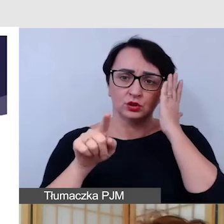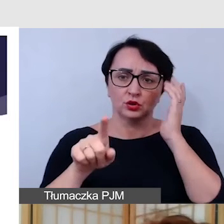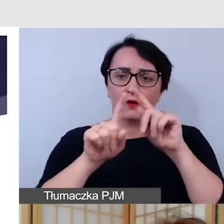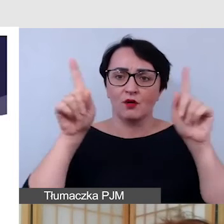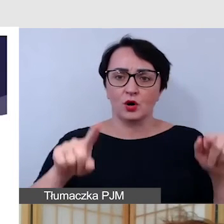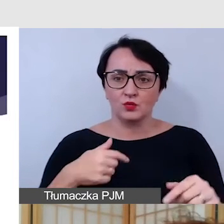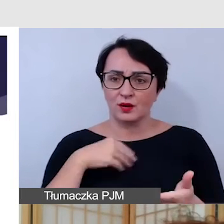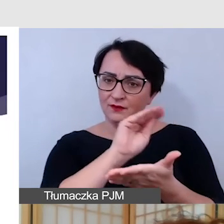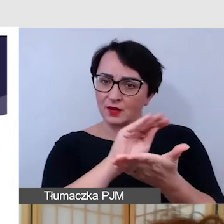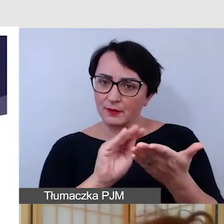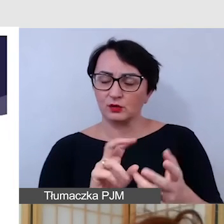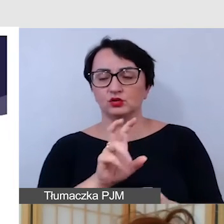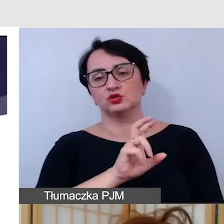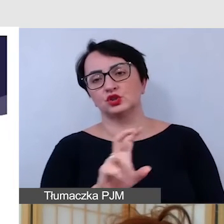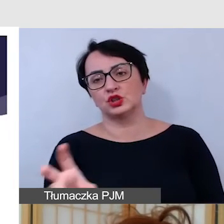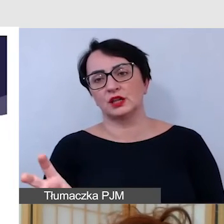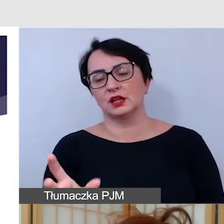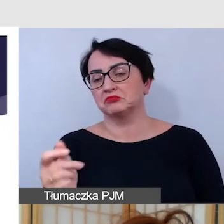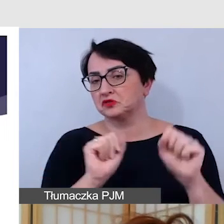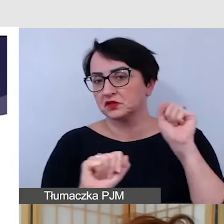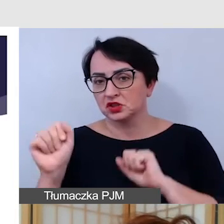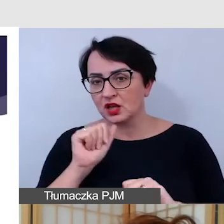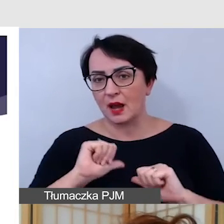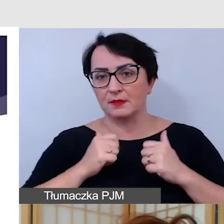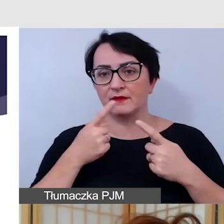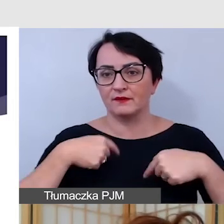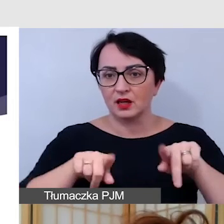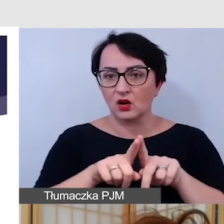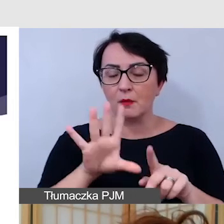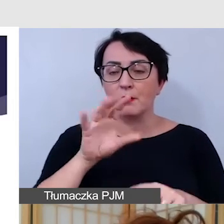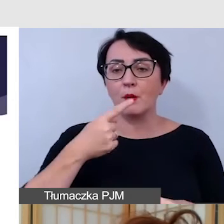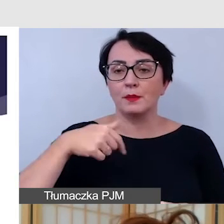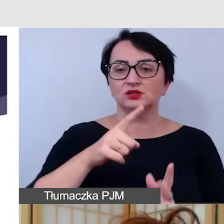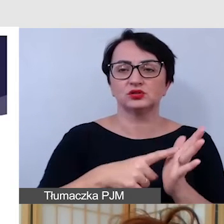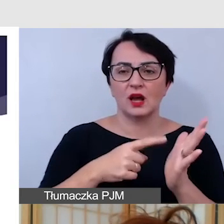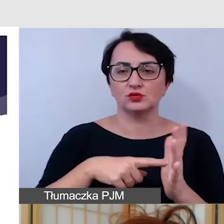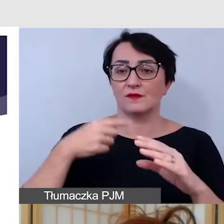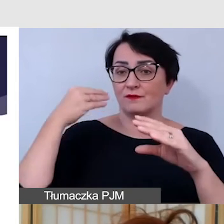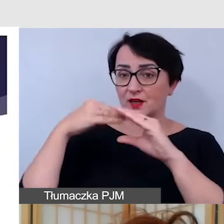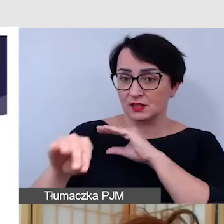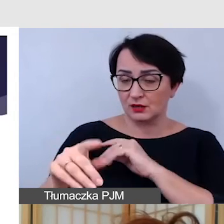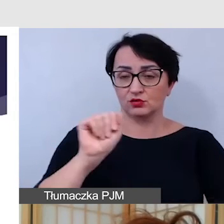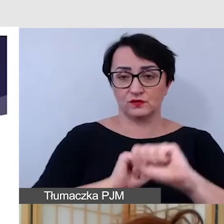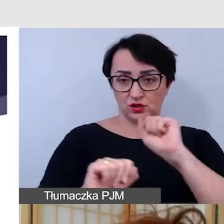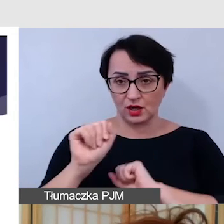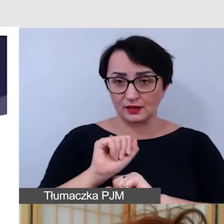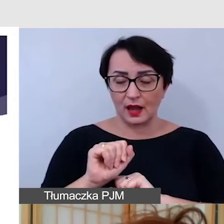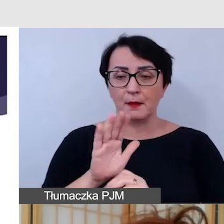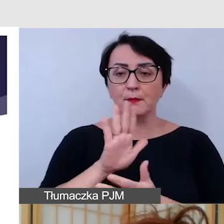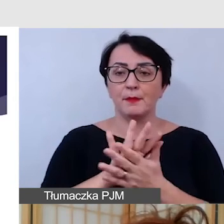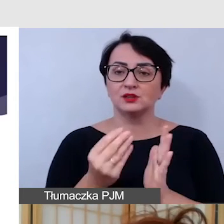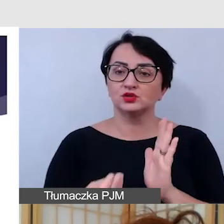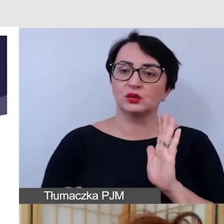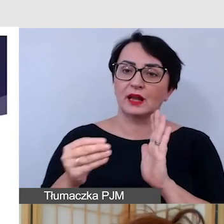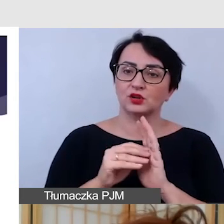do wypełnienia, czy jest to jakieś ćwiczenie do wykonania, bo my niejednokrotnie wysyłamy komuś ćwiczenia bez tej dodatkowej